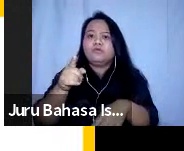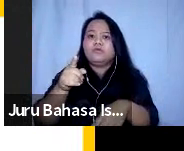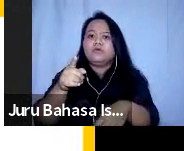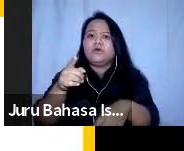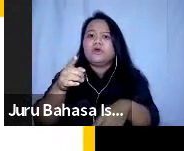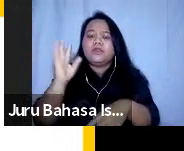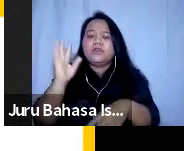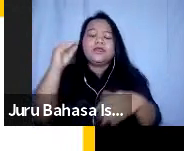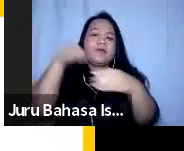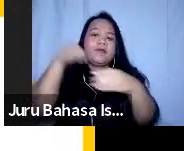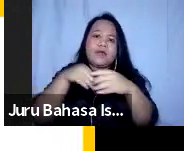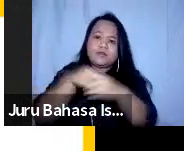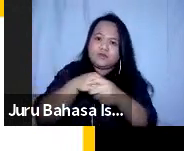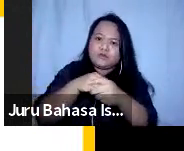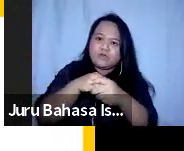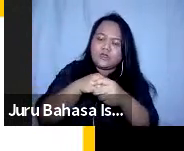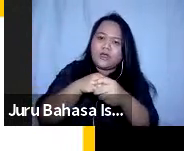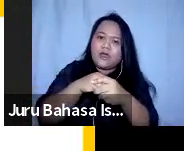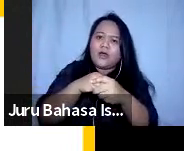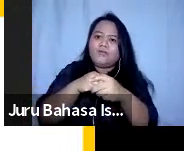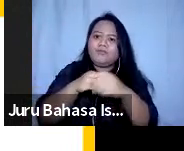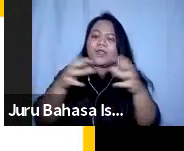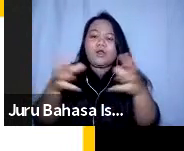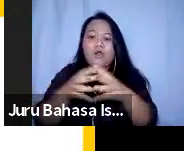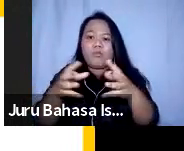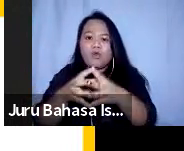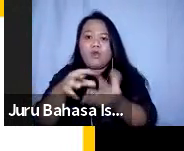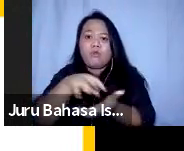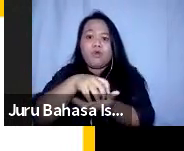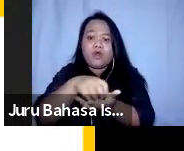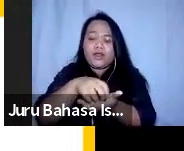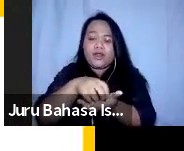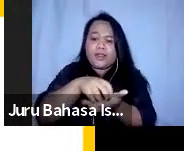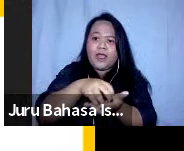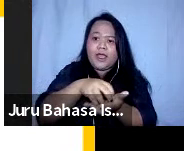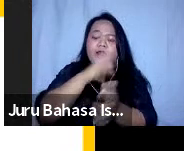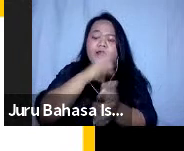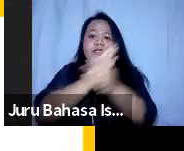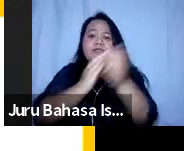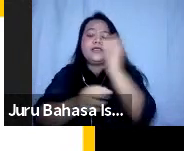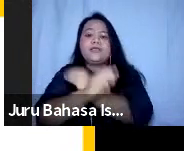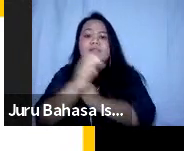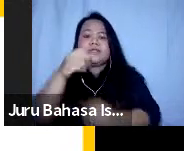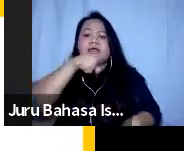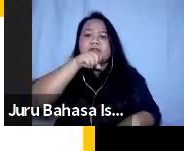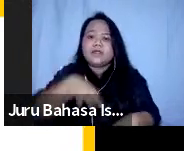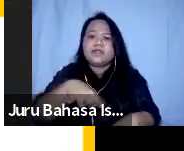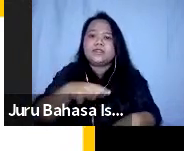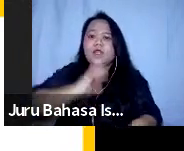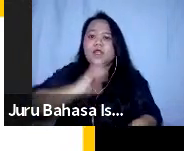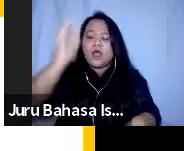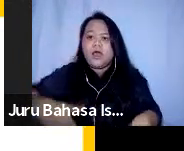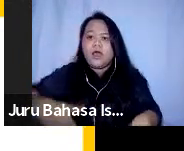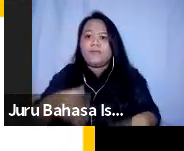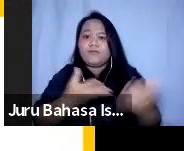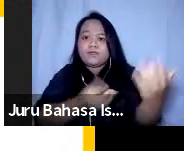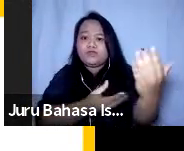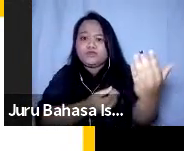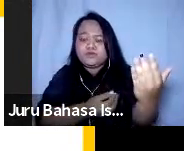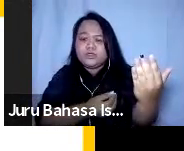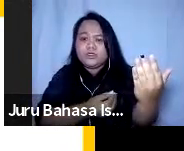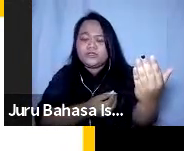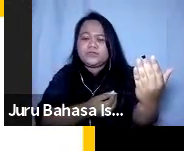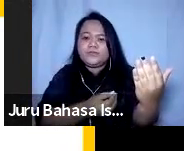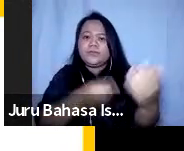terlibatnya perwakilan dari kelompok rentan penyandang disabilitas lansia ibu hamil dan menyusui ini